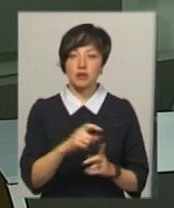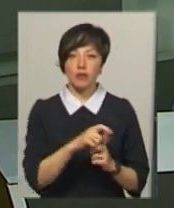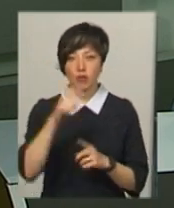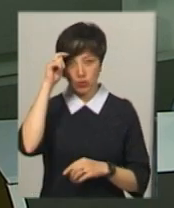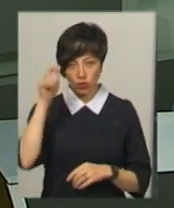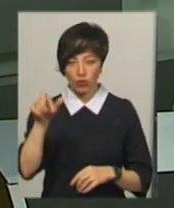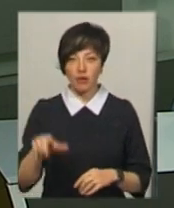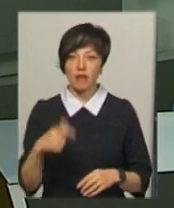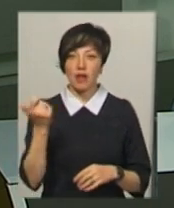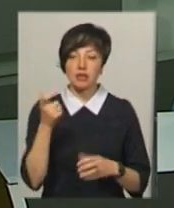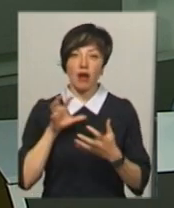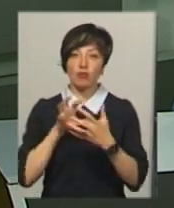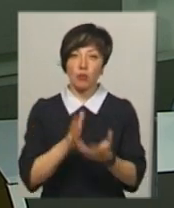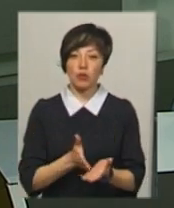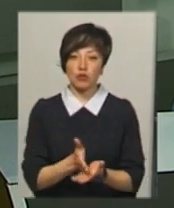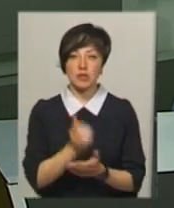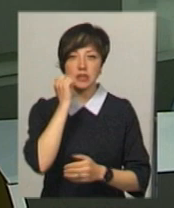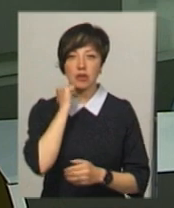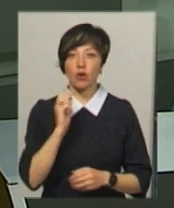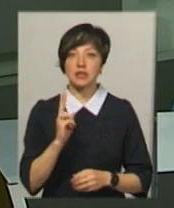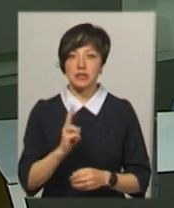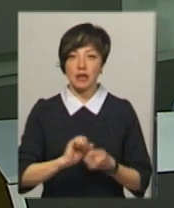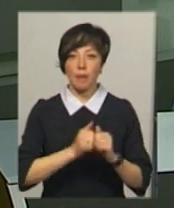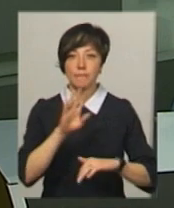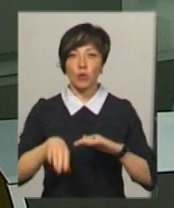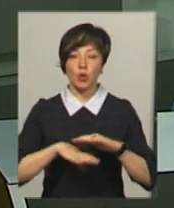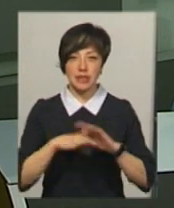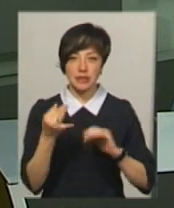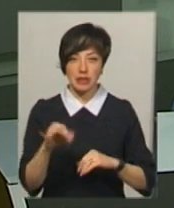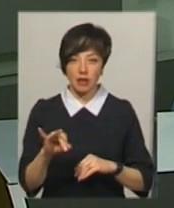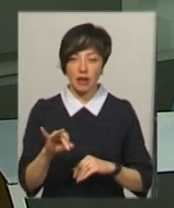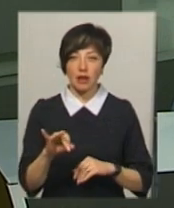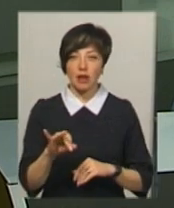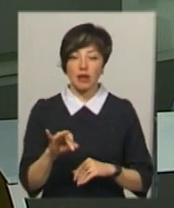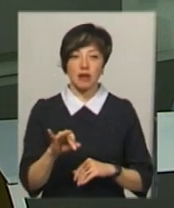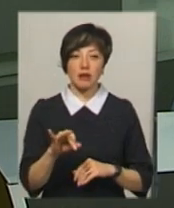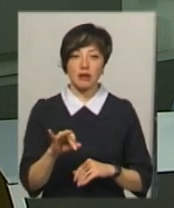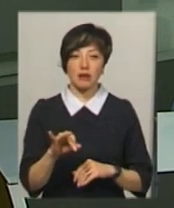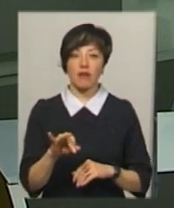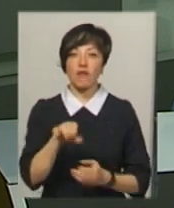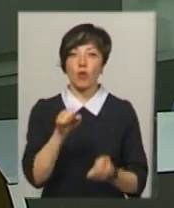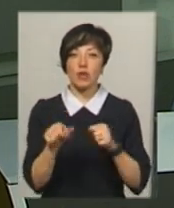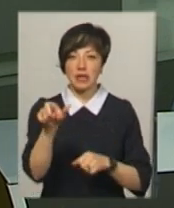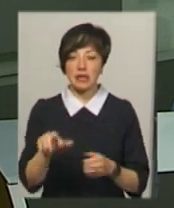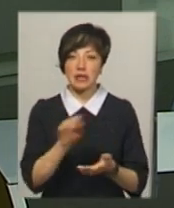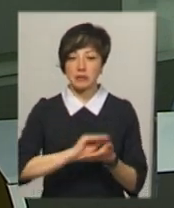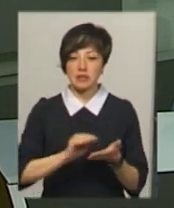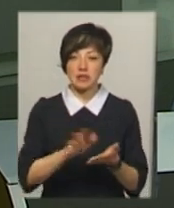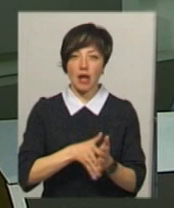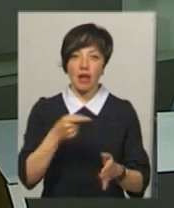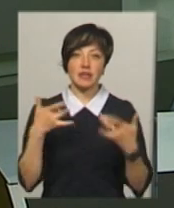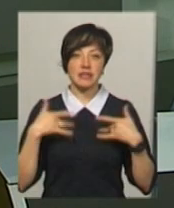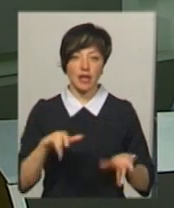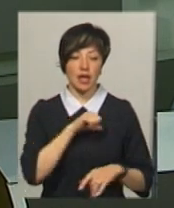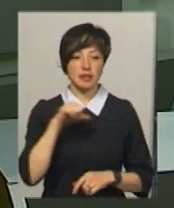чоловіка-власниці автобусного маршруту Старокостянтинів-Кам'янець-Подільський, Олександра Степанишина водій написав заяву на звільнення